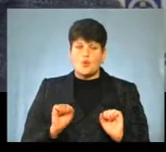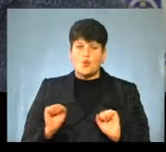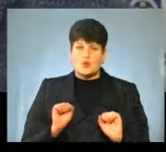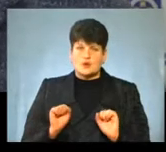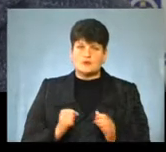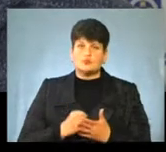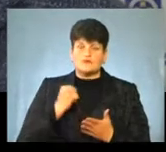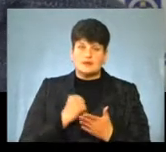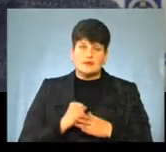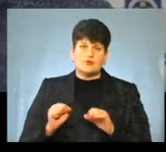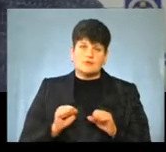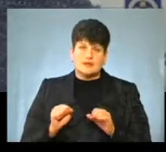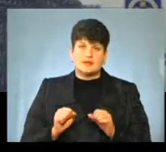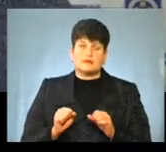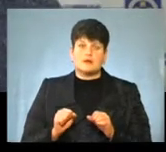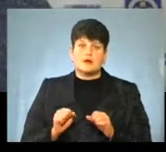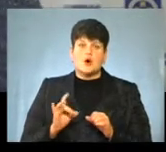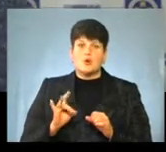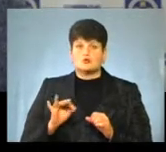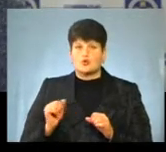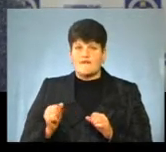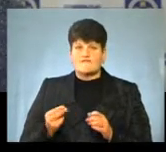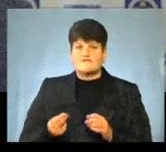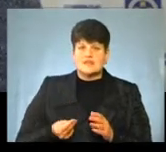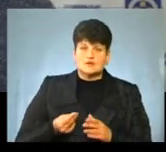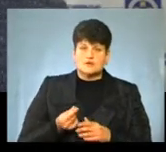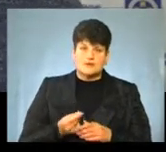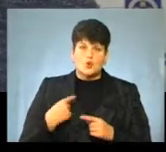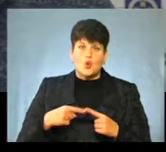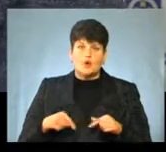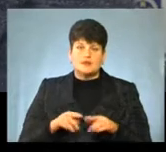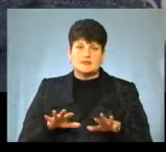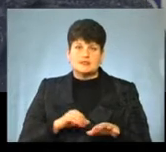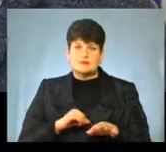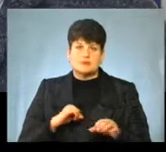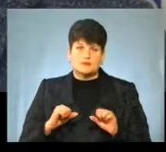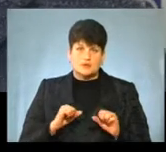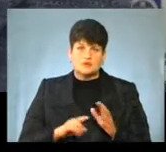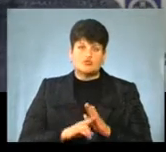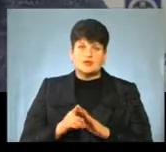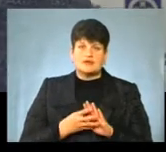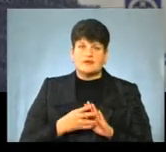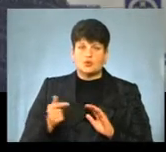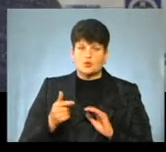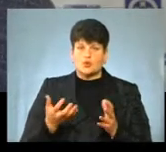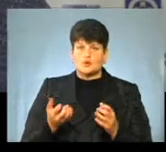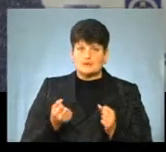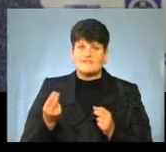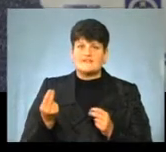розпорядження, яким розблокував фінансування, і органи місцевого згорядування з 9 жовтня почали отримувати